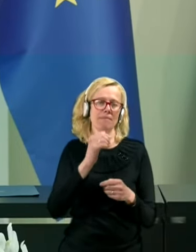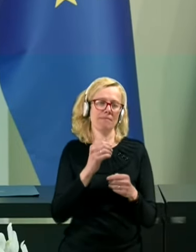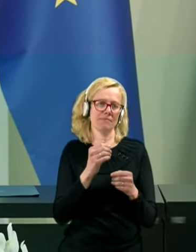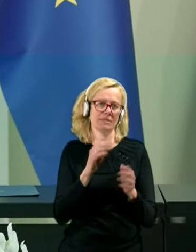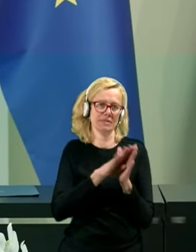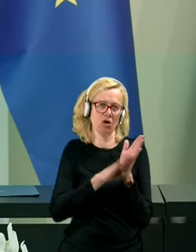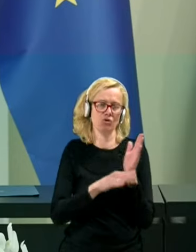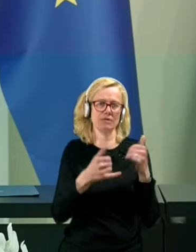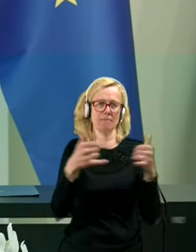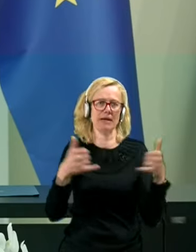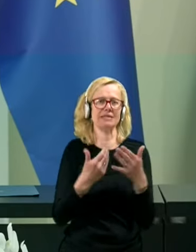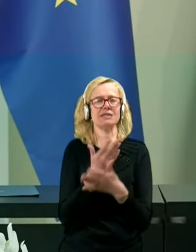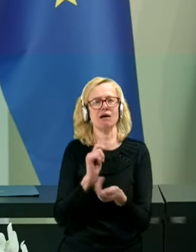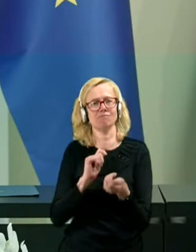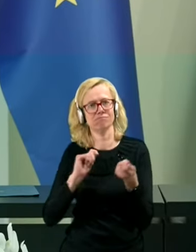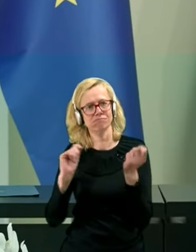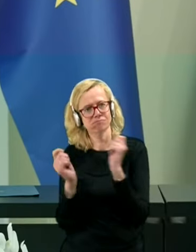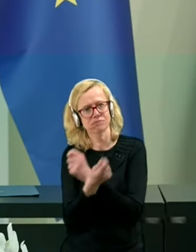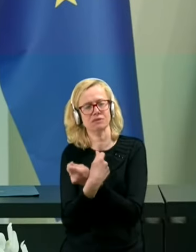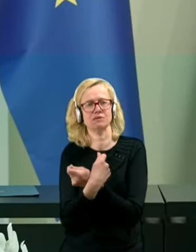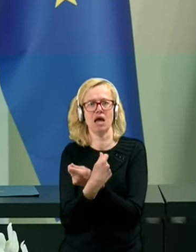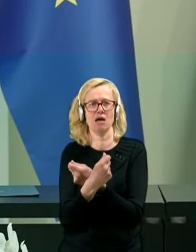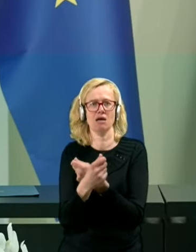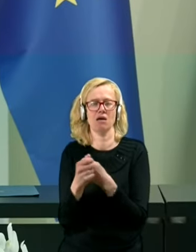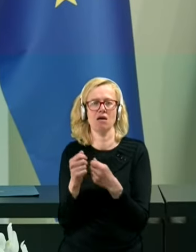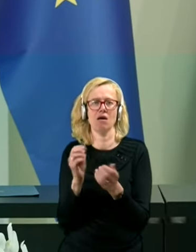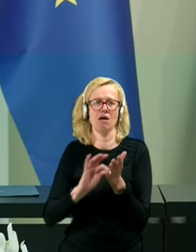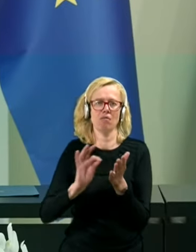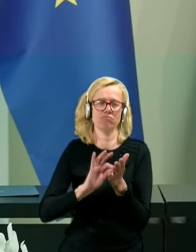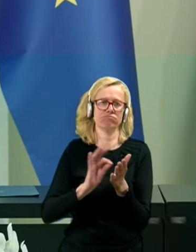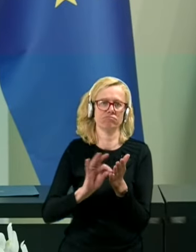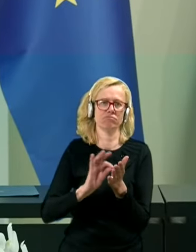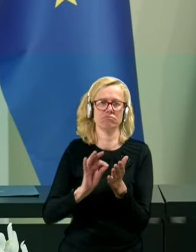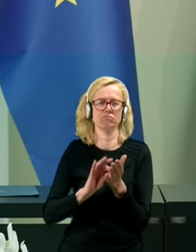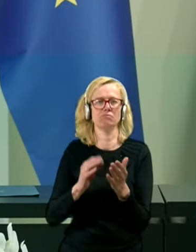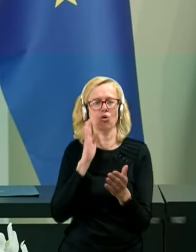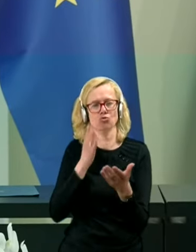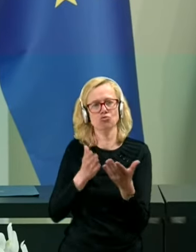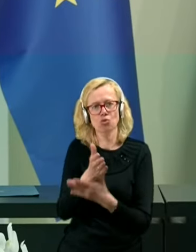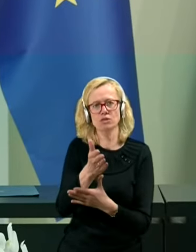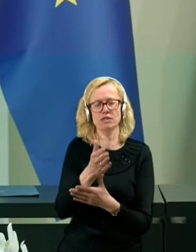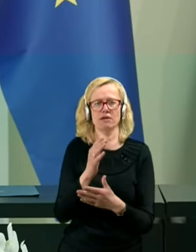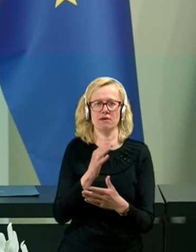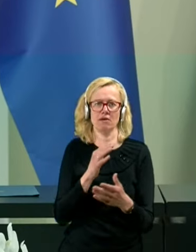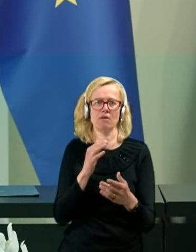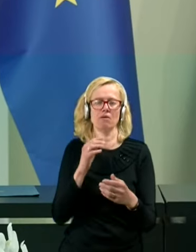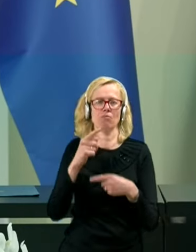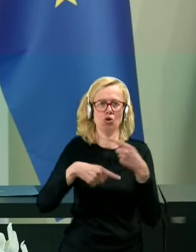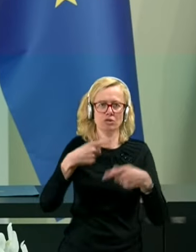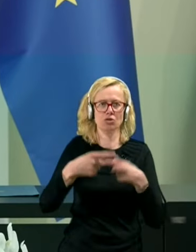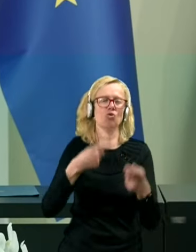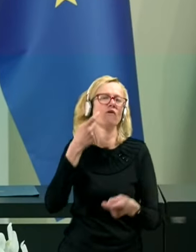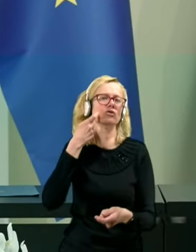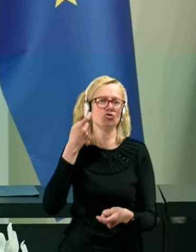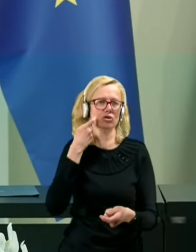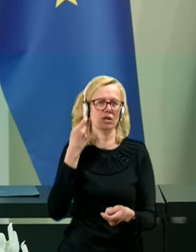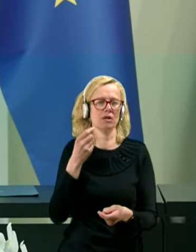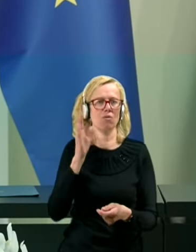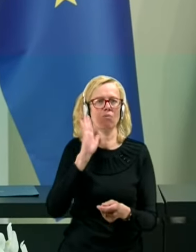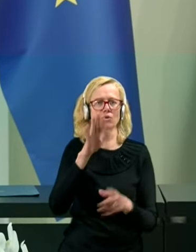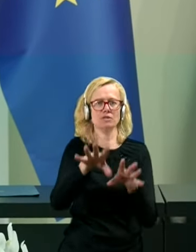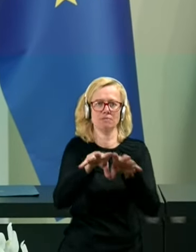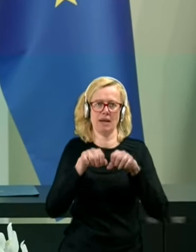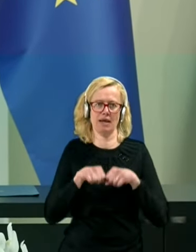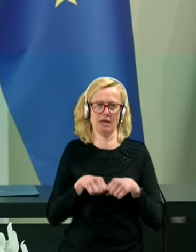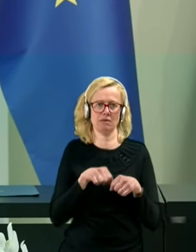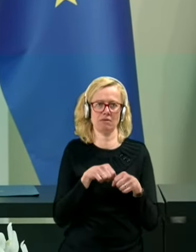debirokratizacijo šel skozi vladno proceduro v četvrtek in da bo sprejet do pol letja,